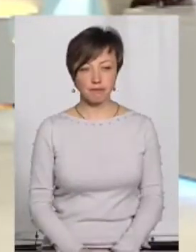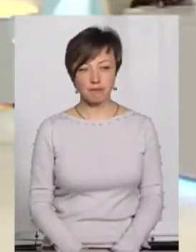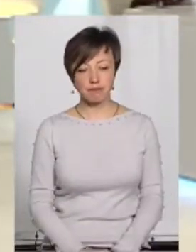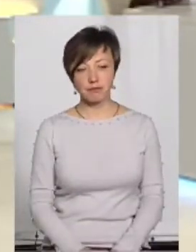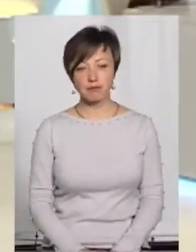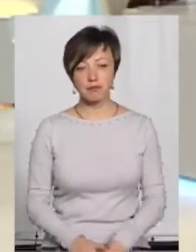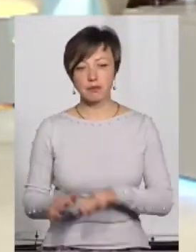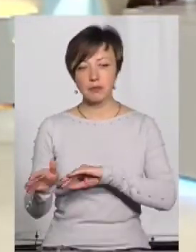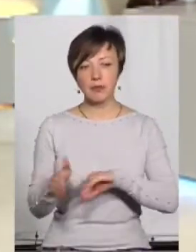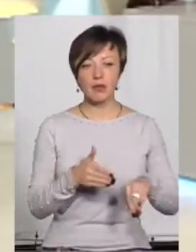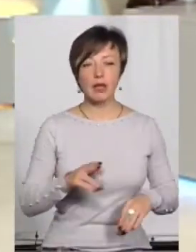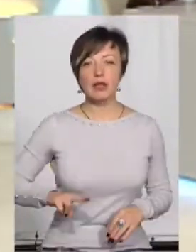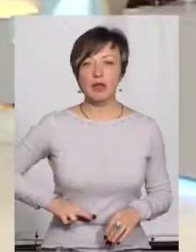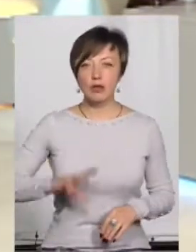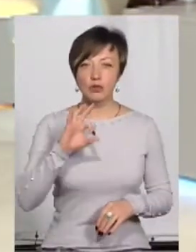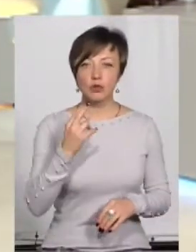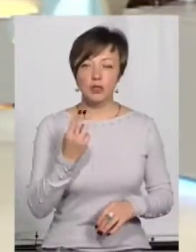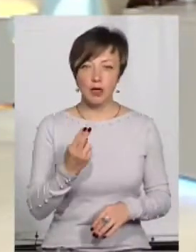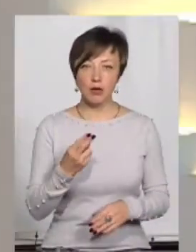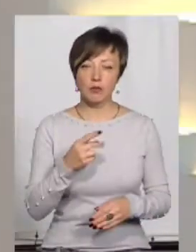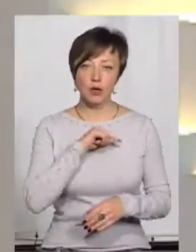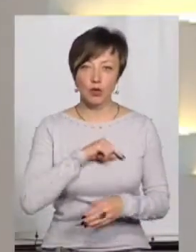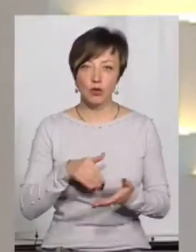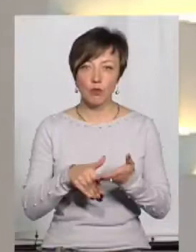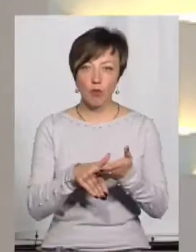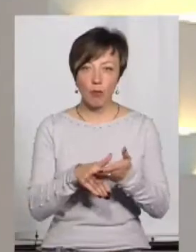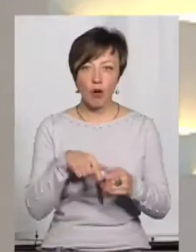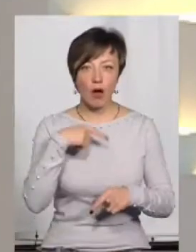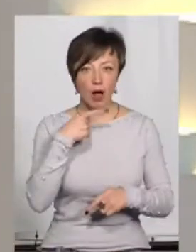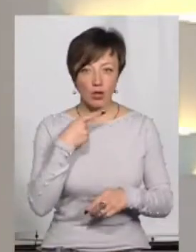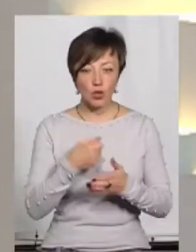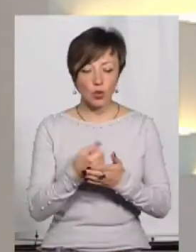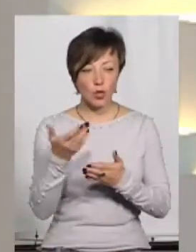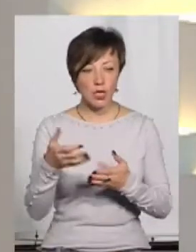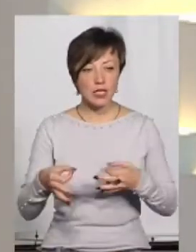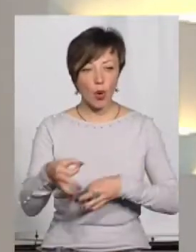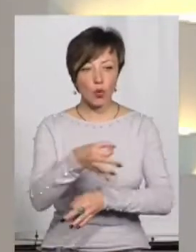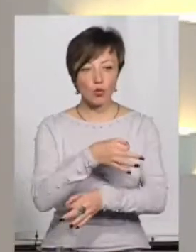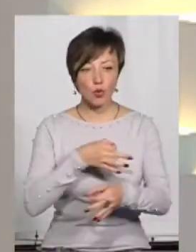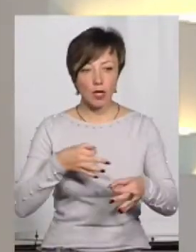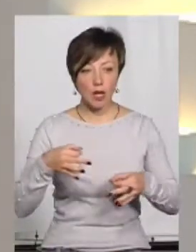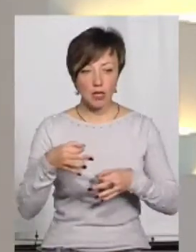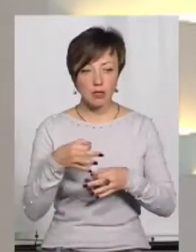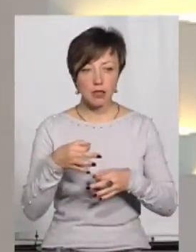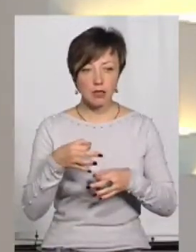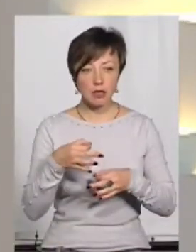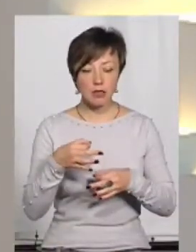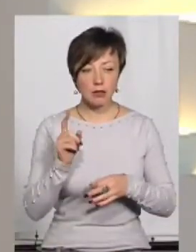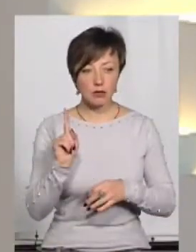Директорка обласного центру соціально-психологічної допомоги Алла Андрійчук каже, що до них за консультацією щодо